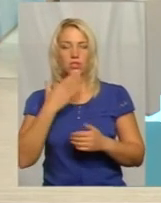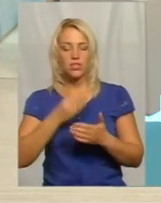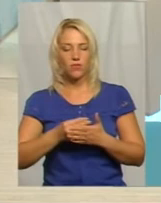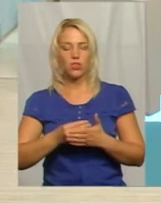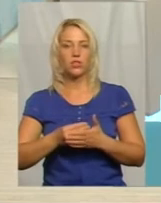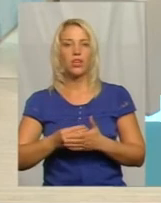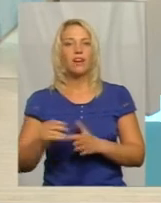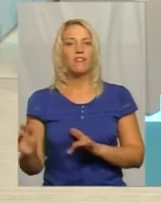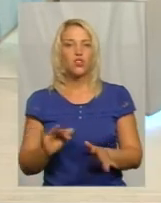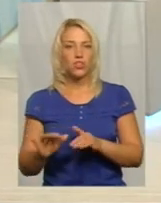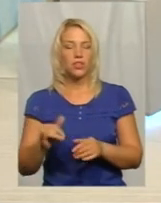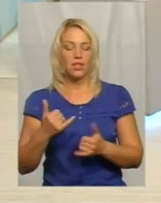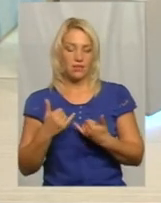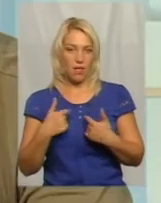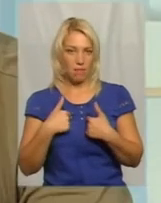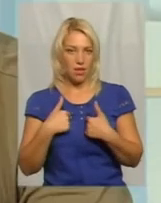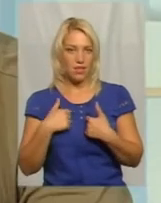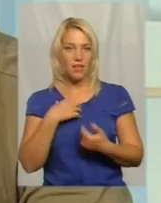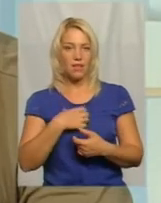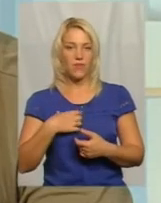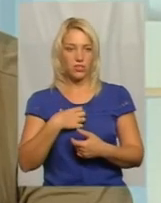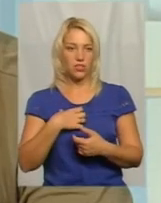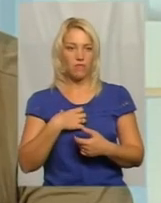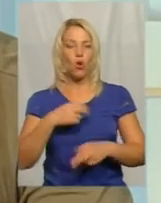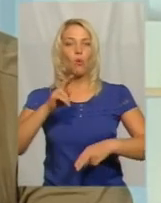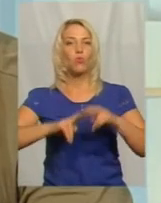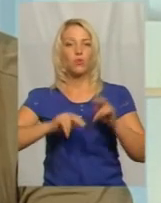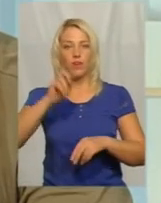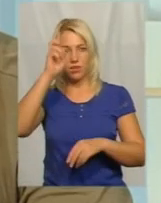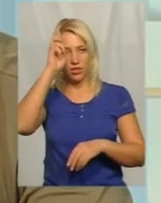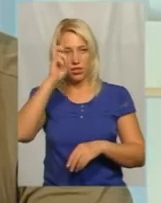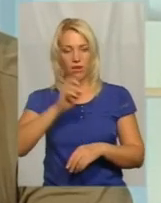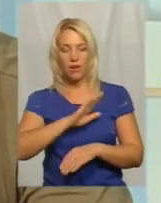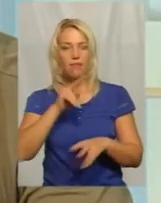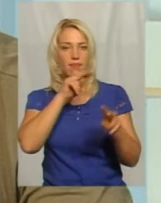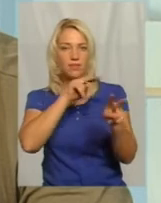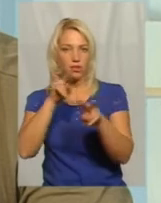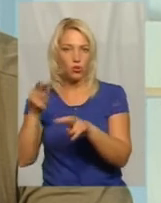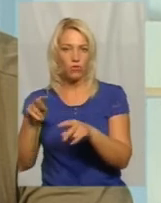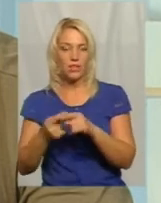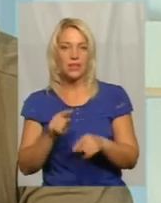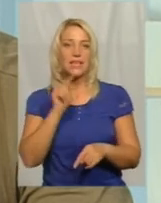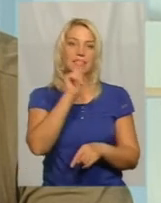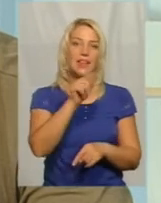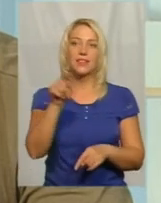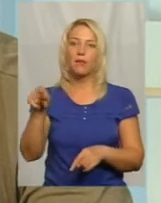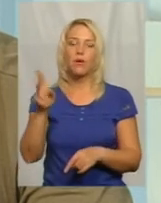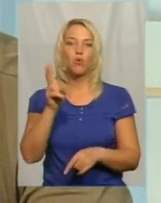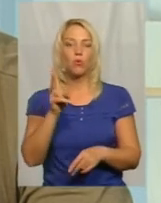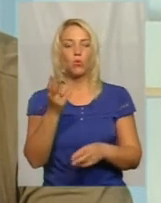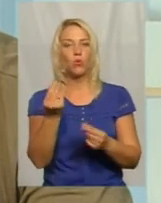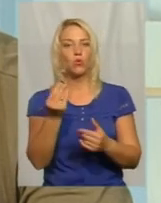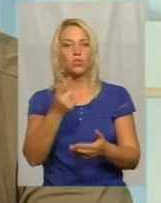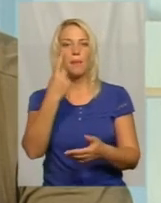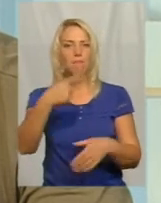І для мене наразі головне будувати державу, а не слідкувати за тими, для кого гроші є на